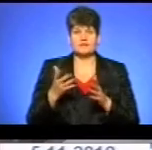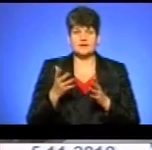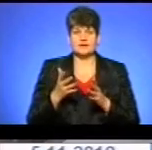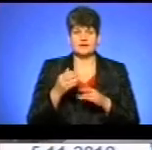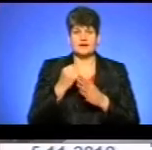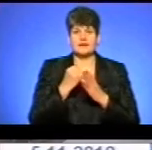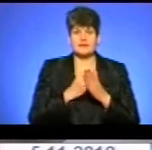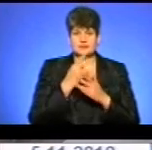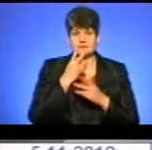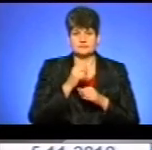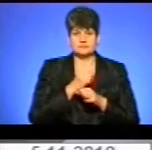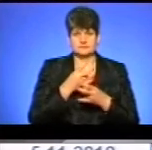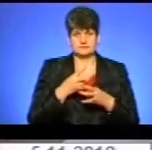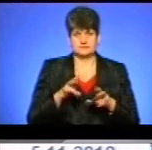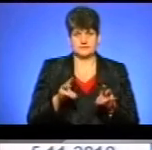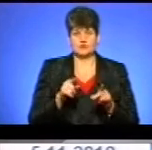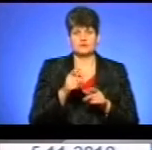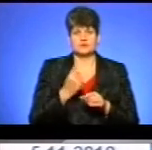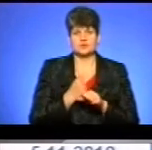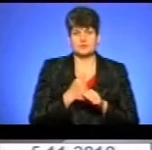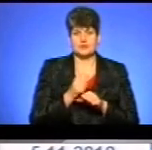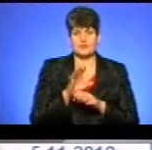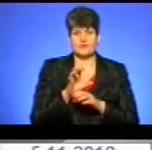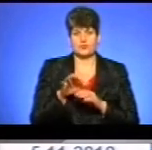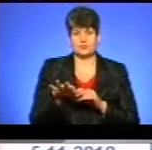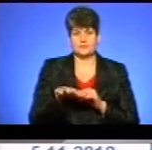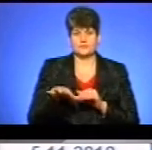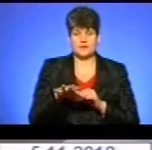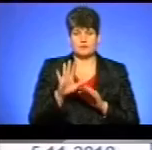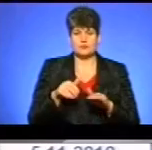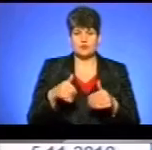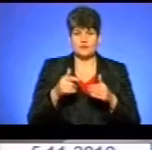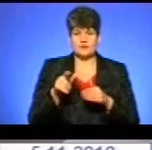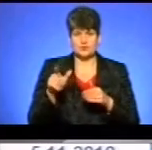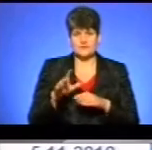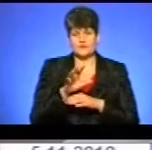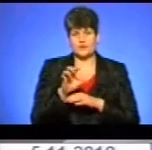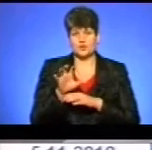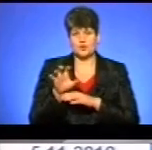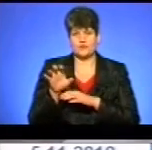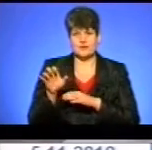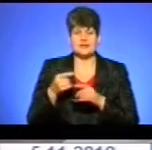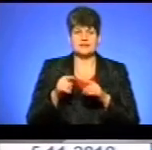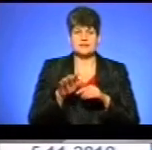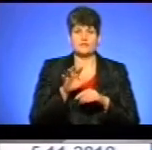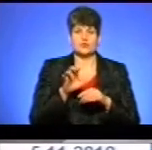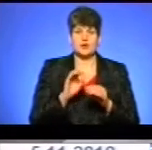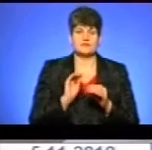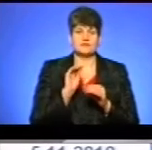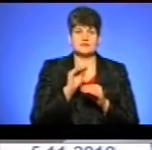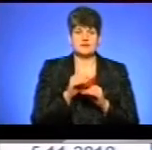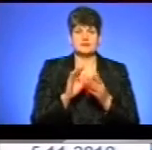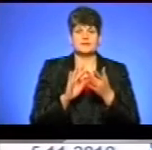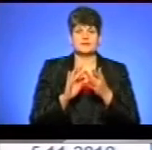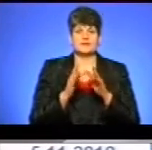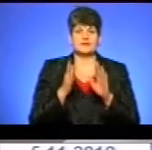дивитися. Тут ми зробили таку фотозону, ми будемо пропонувати людям тут фотографувати, ці фотографії виставляти в соцмережах.